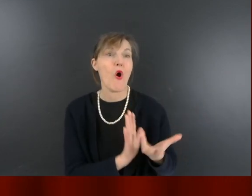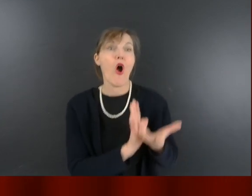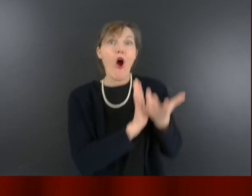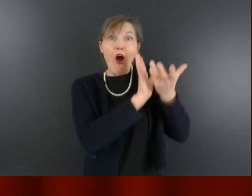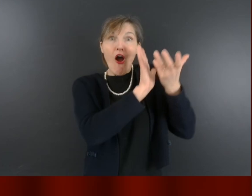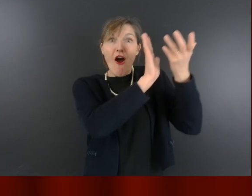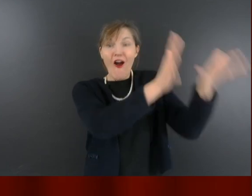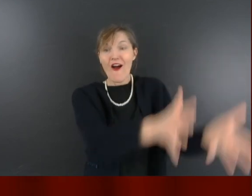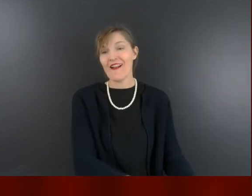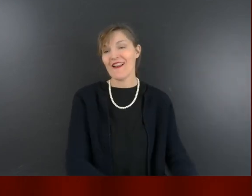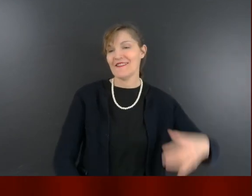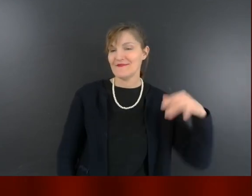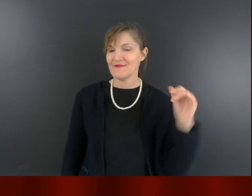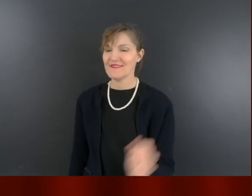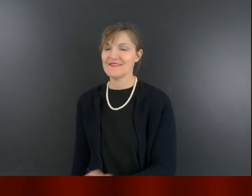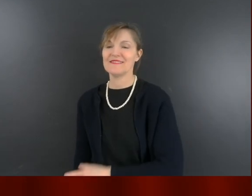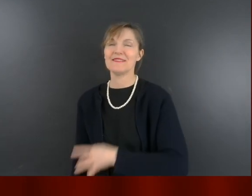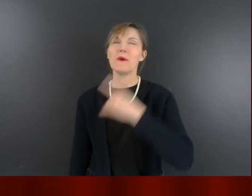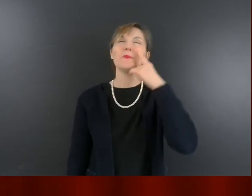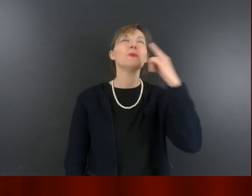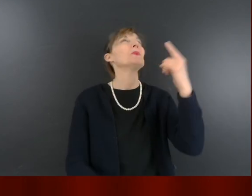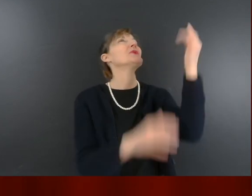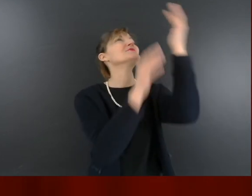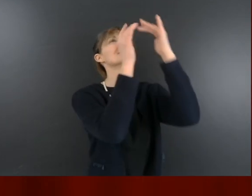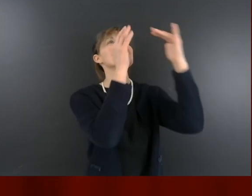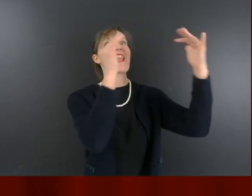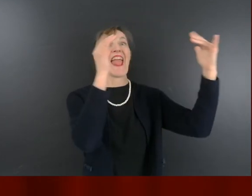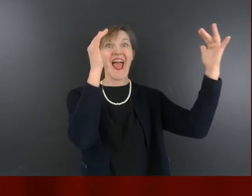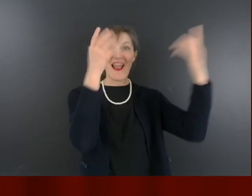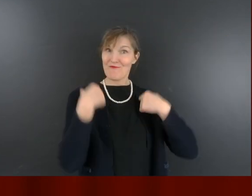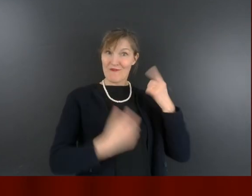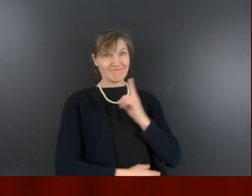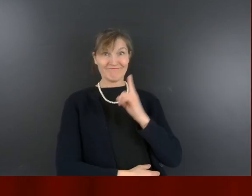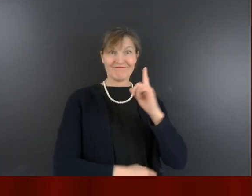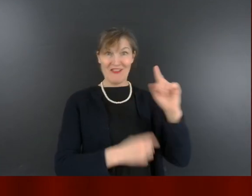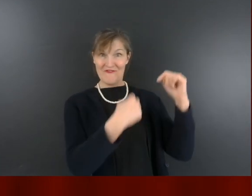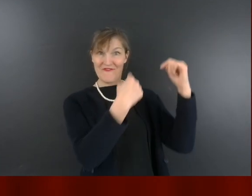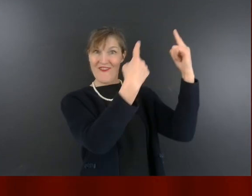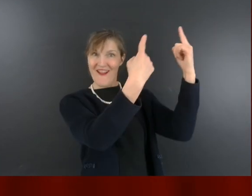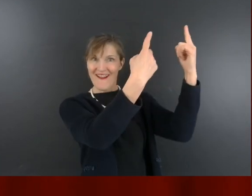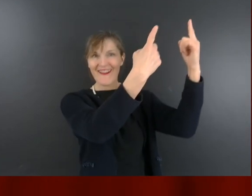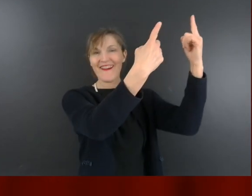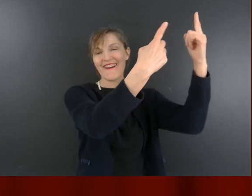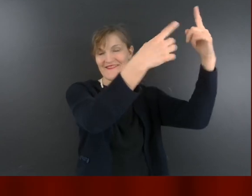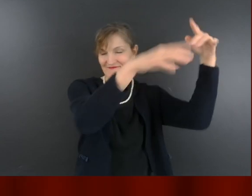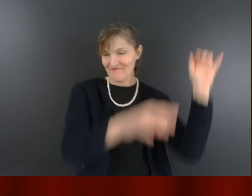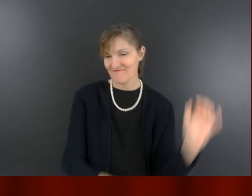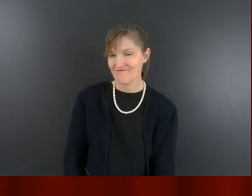Pour le ciel, je suis en route.